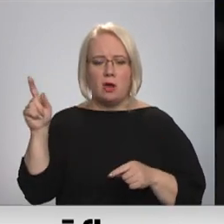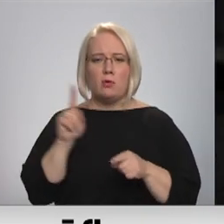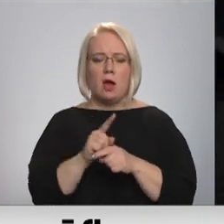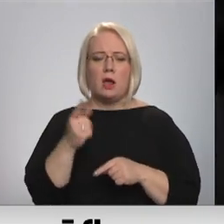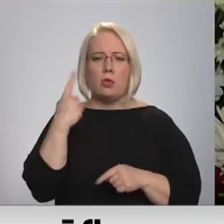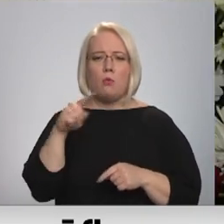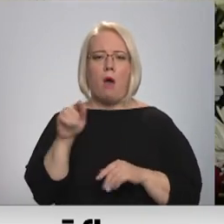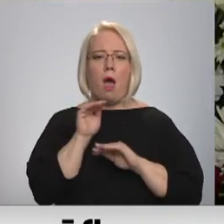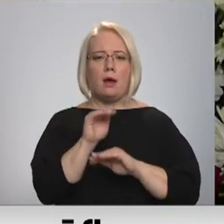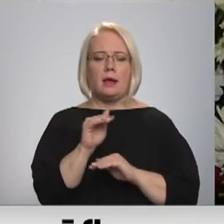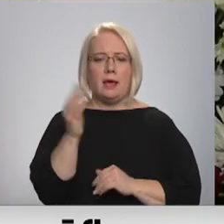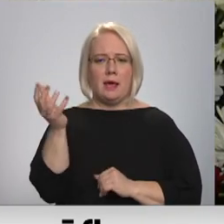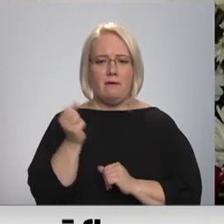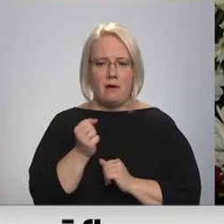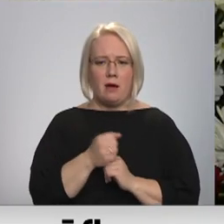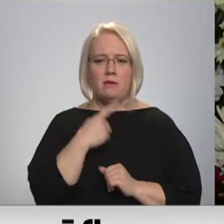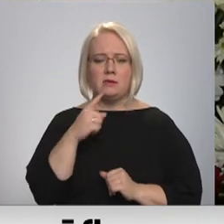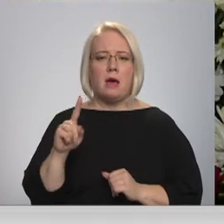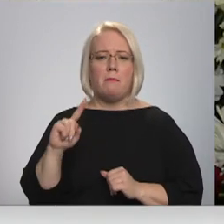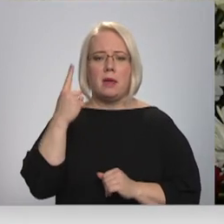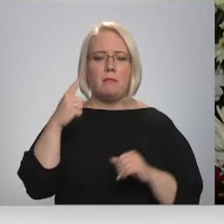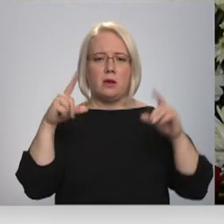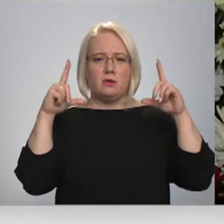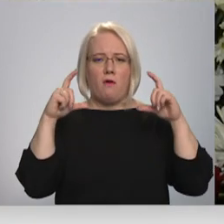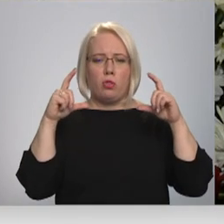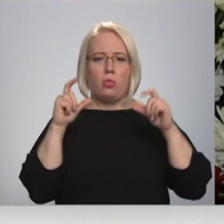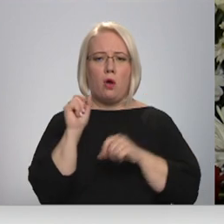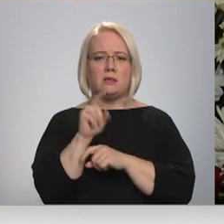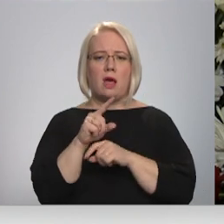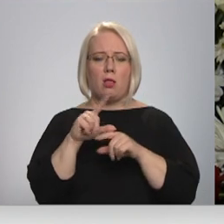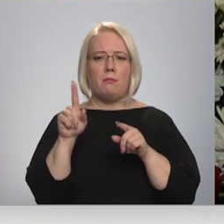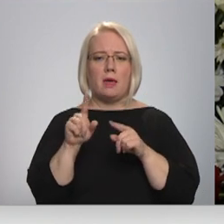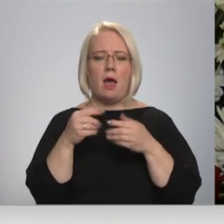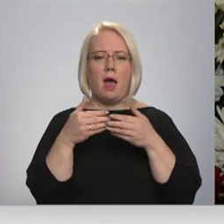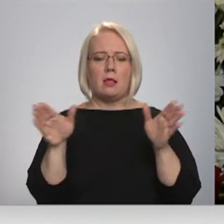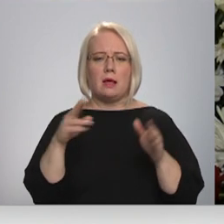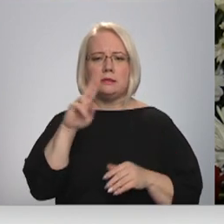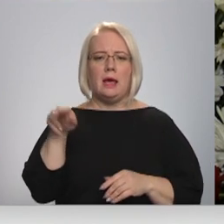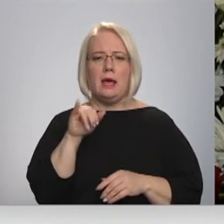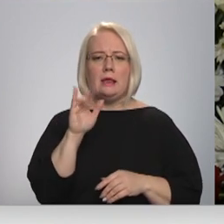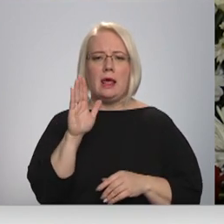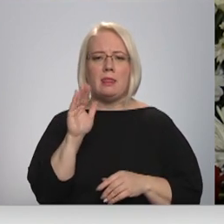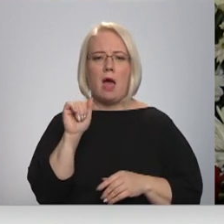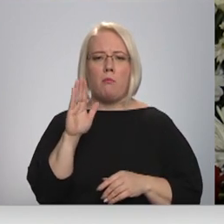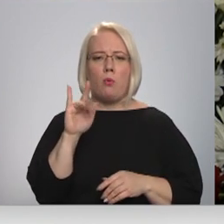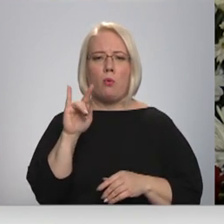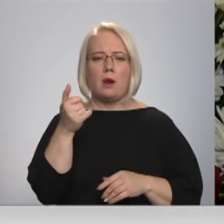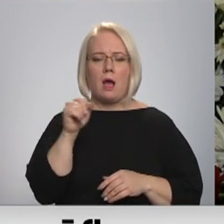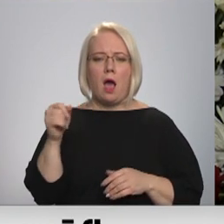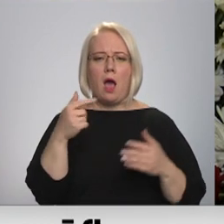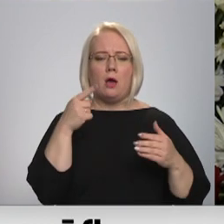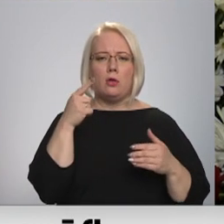Pirmais fotosalons tika atklāts Dinaburgā 1858.